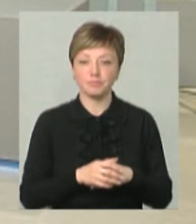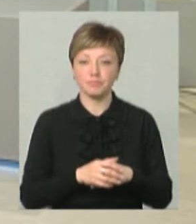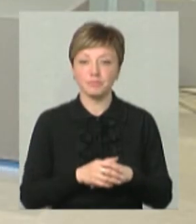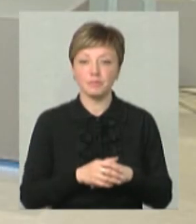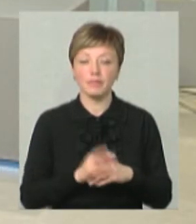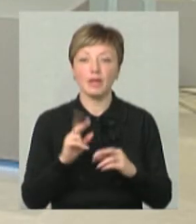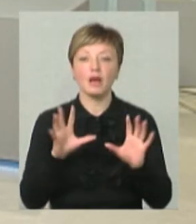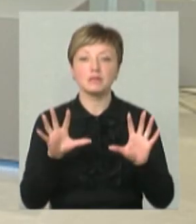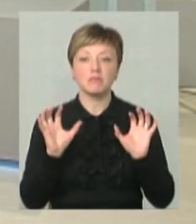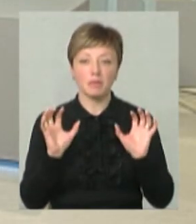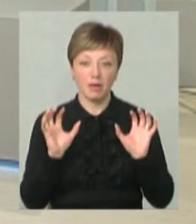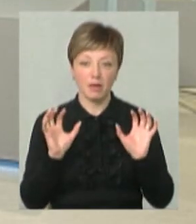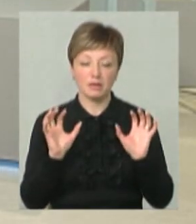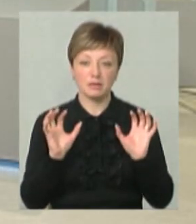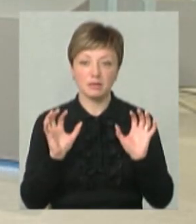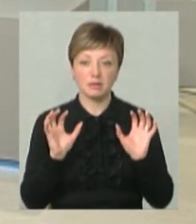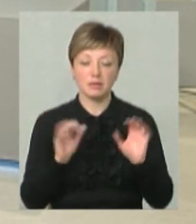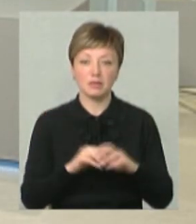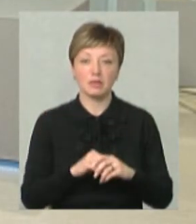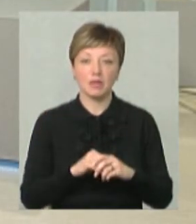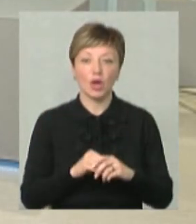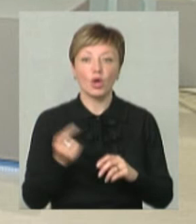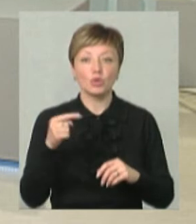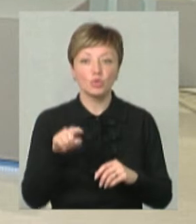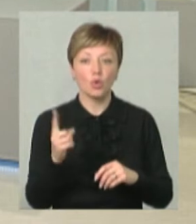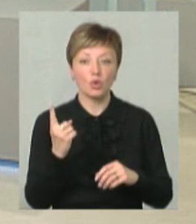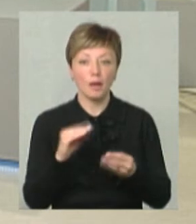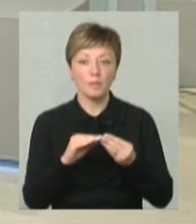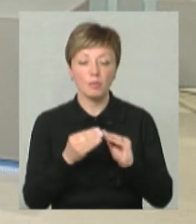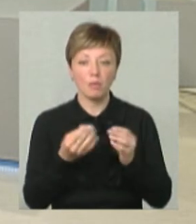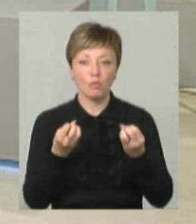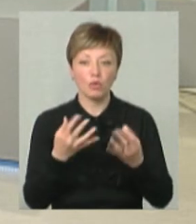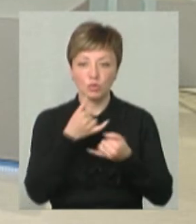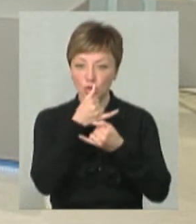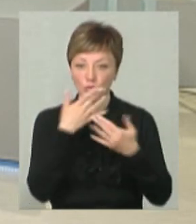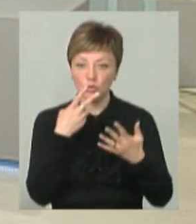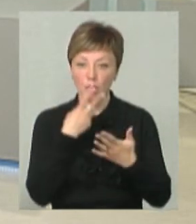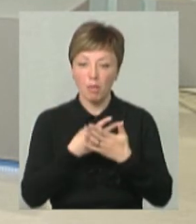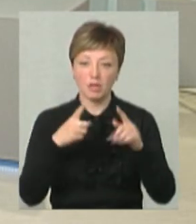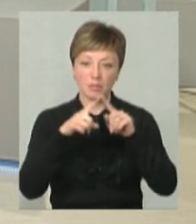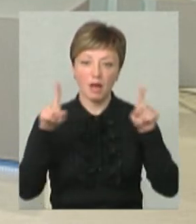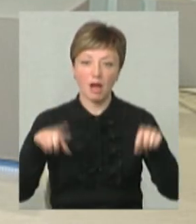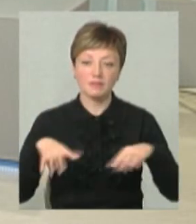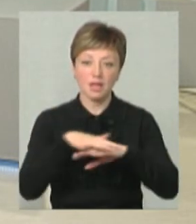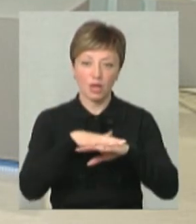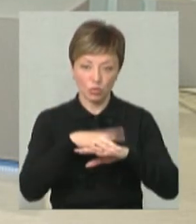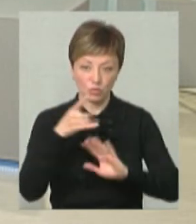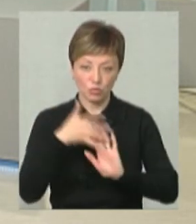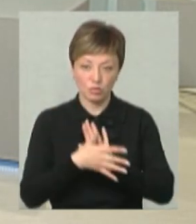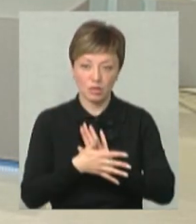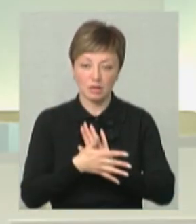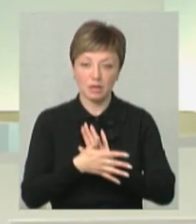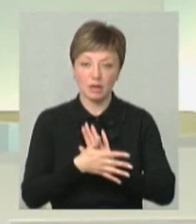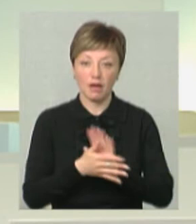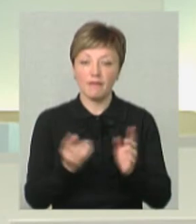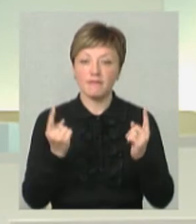сприймається. І тут є ще одна проблема, що ми просто не можемо побачити плакат в середовищі, розумієте, в